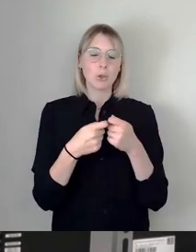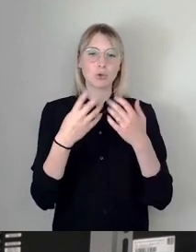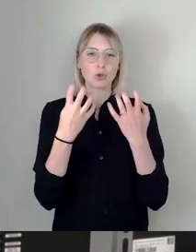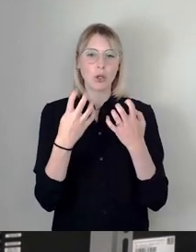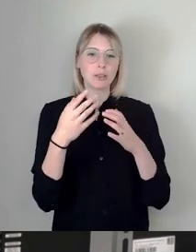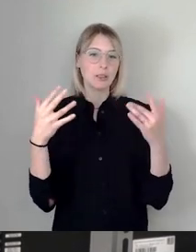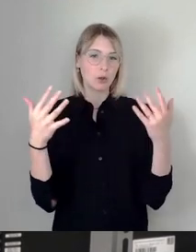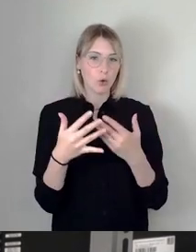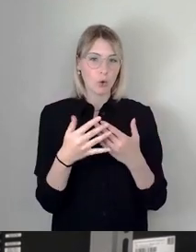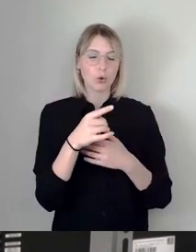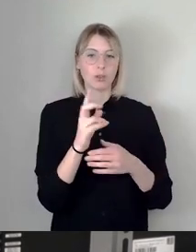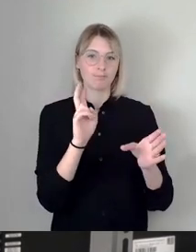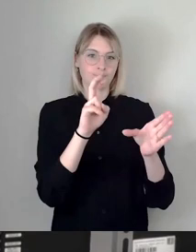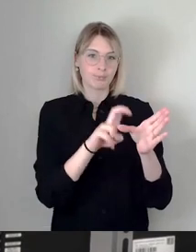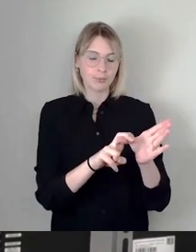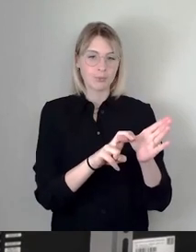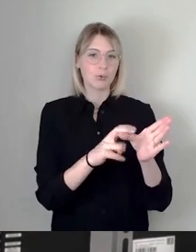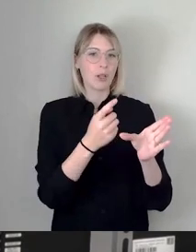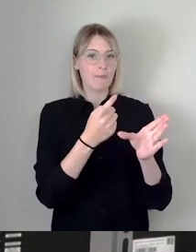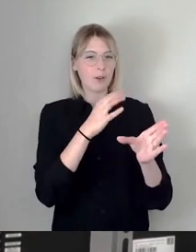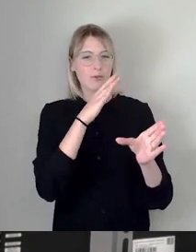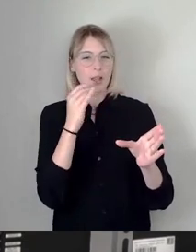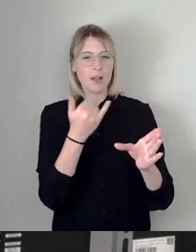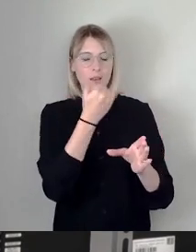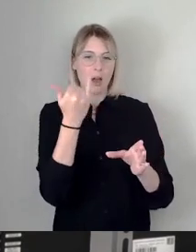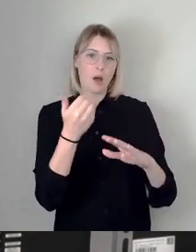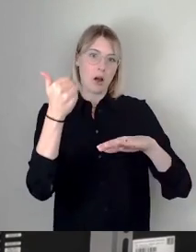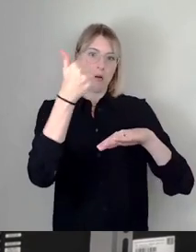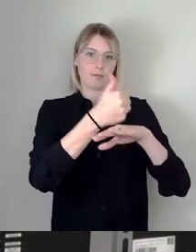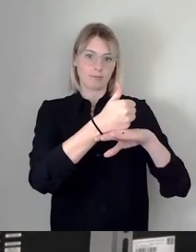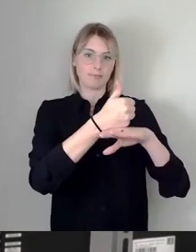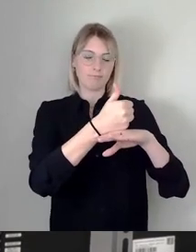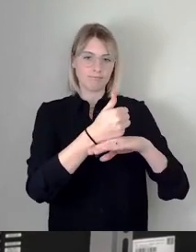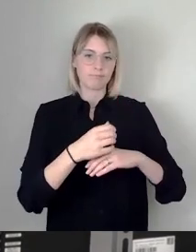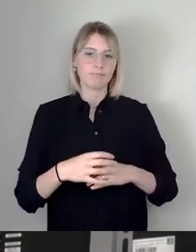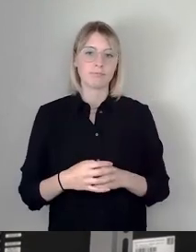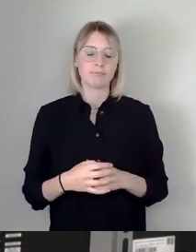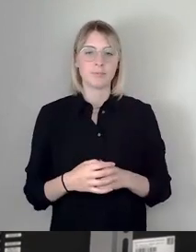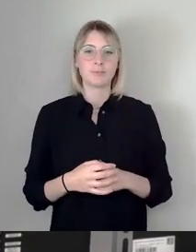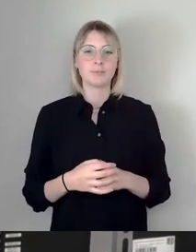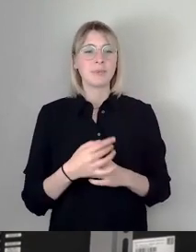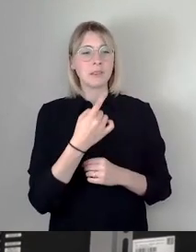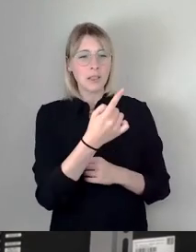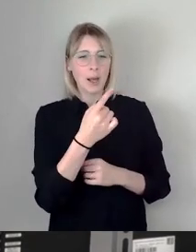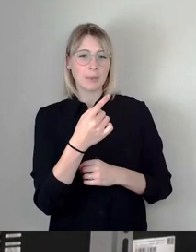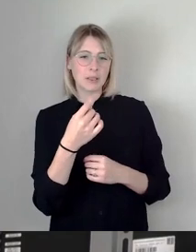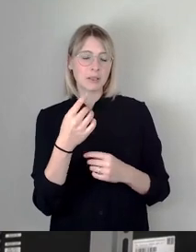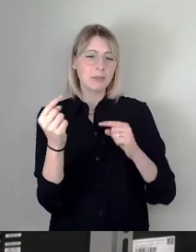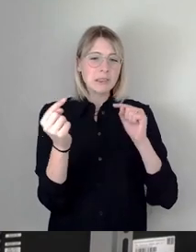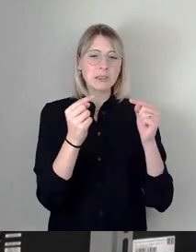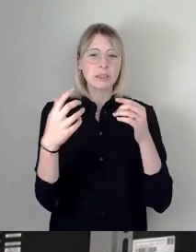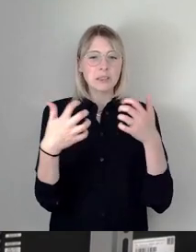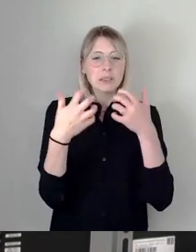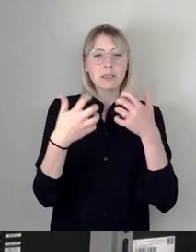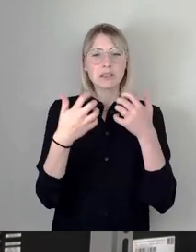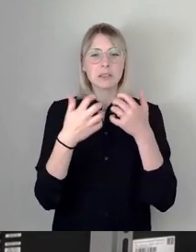davon viele Jahre auch an deren Spitze. Wir haben Sie immer als eine kämpferische Politikerin für Ihre Herzenssache erlebt,